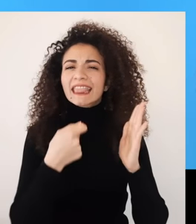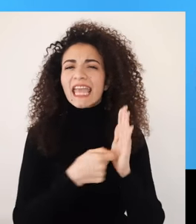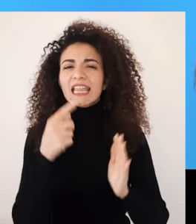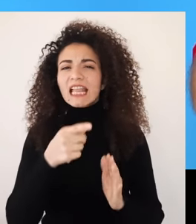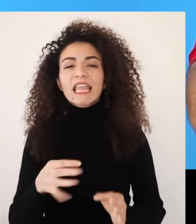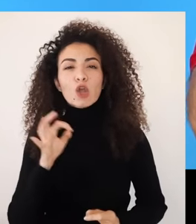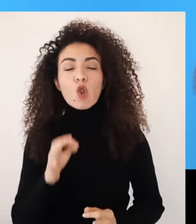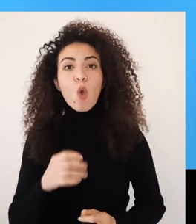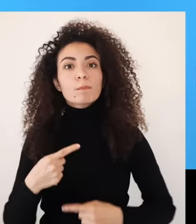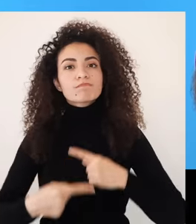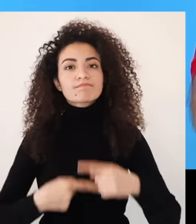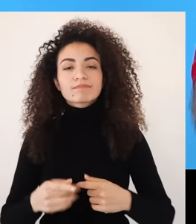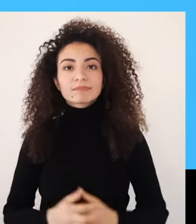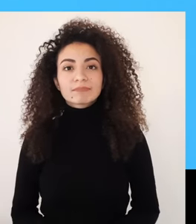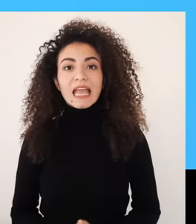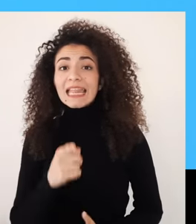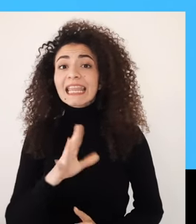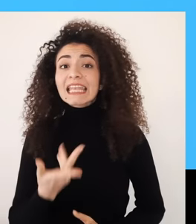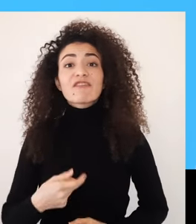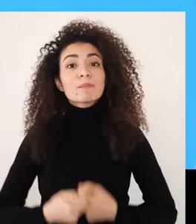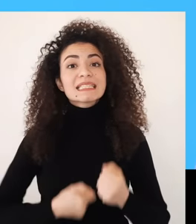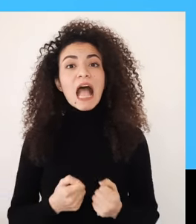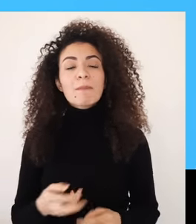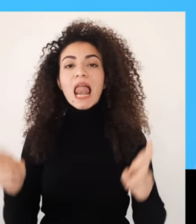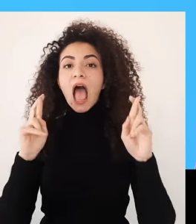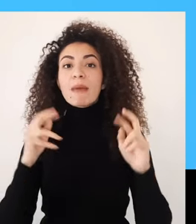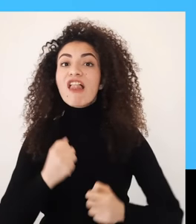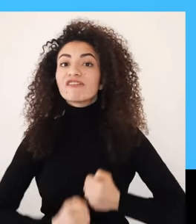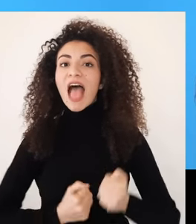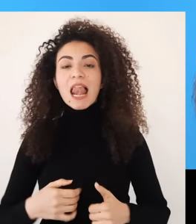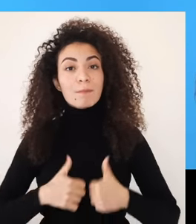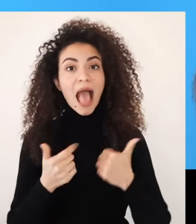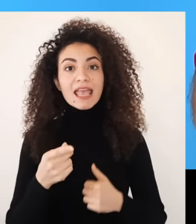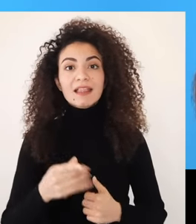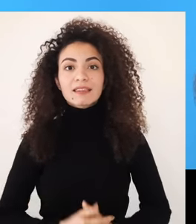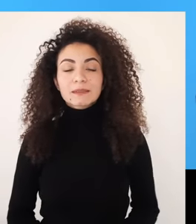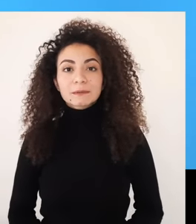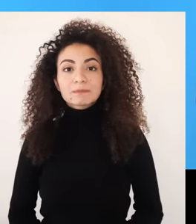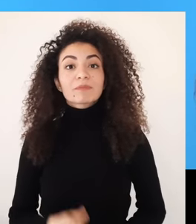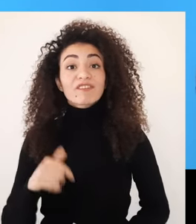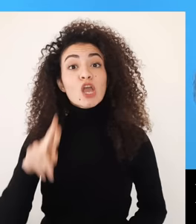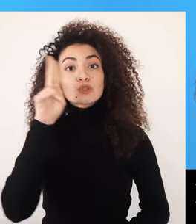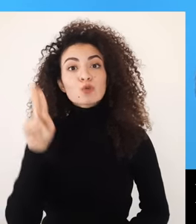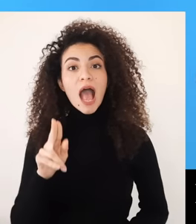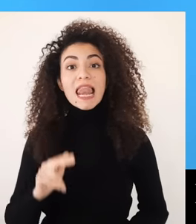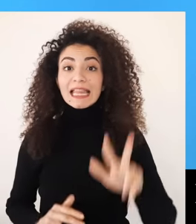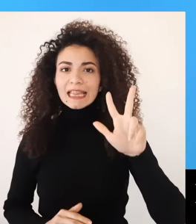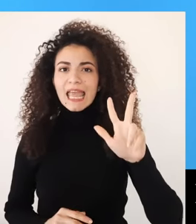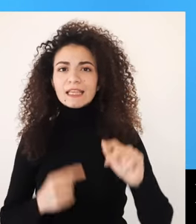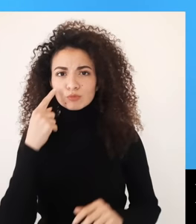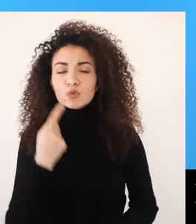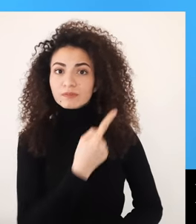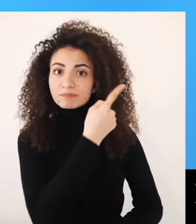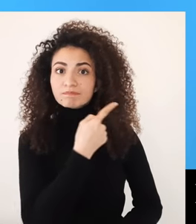وتستفيدي من الأمل الفاعل لندخل سوا بهالموك بروح إيجابية وباستعمال الأمل الفاعل بدعيك تجاوبي